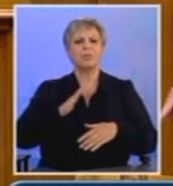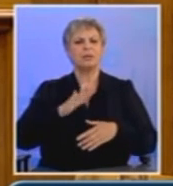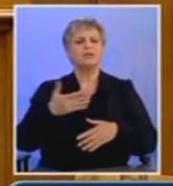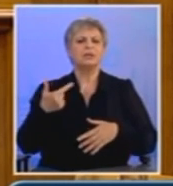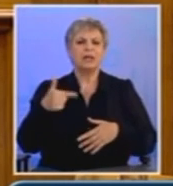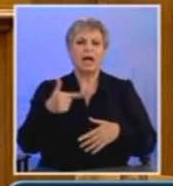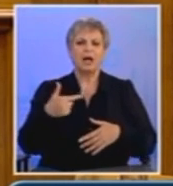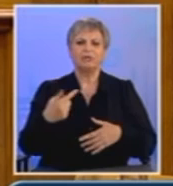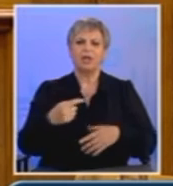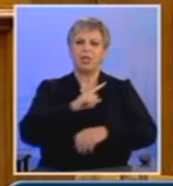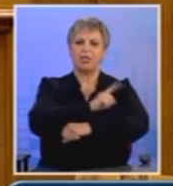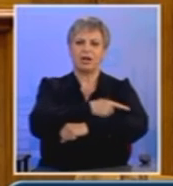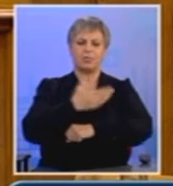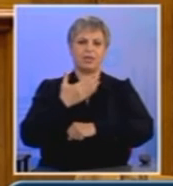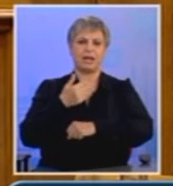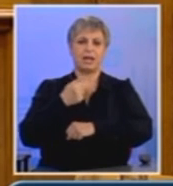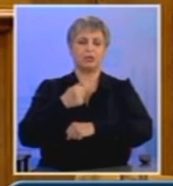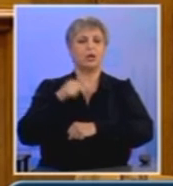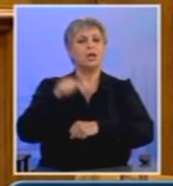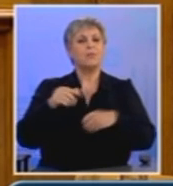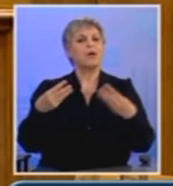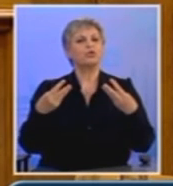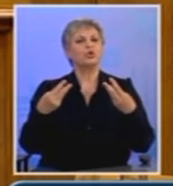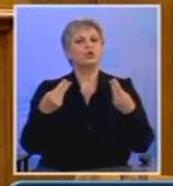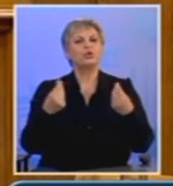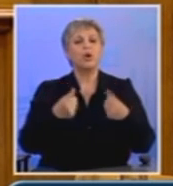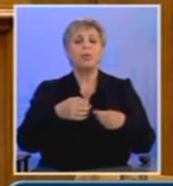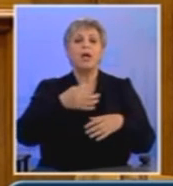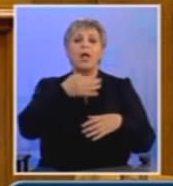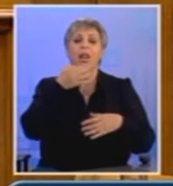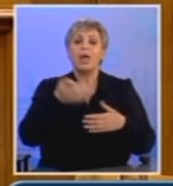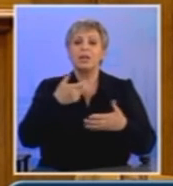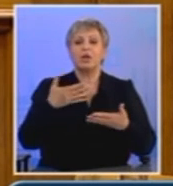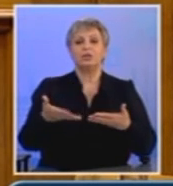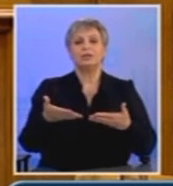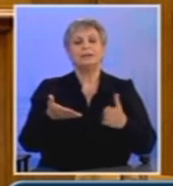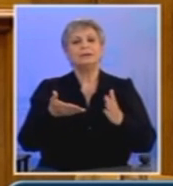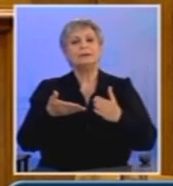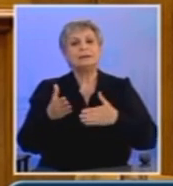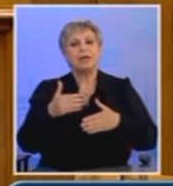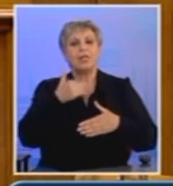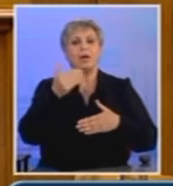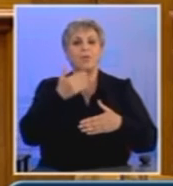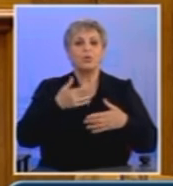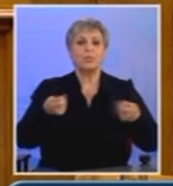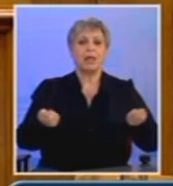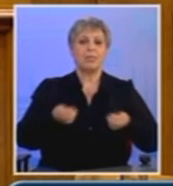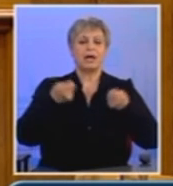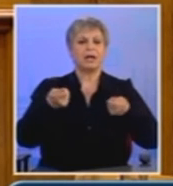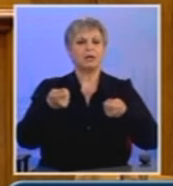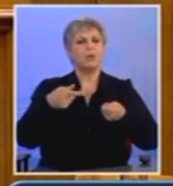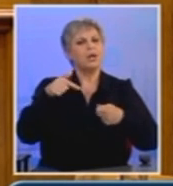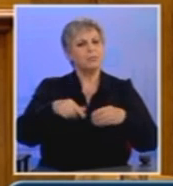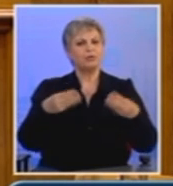κάλπη δική διέξοδο για να συνεχίσουν το ρόλο τους ως δεκανήκια μιας αδιέξοδης πολιτικής ξένων από το